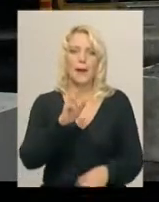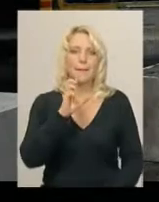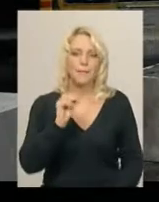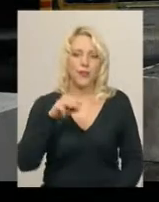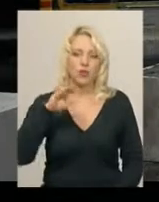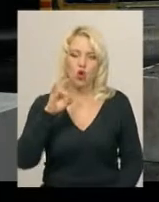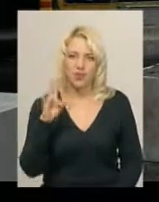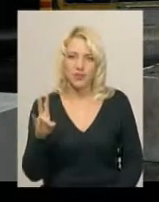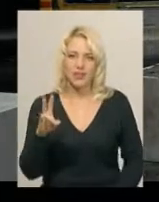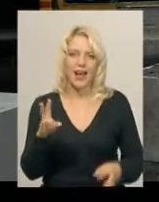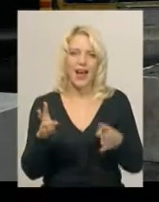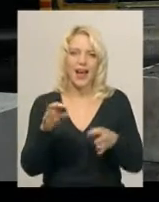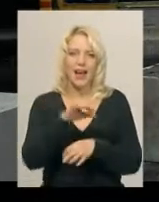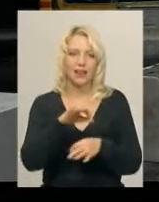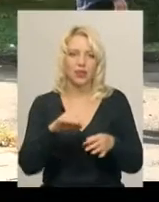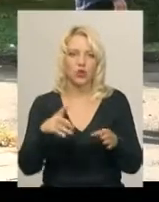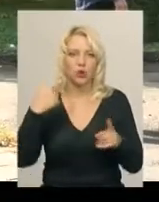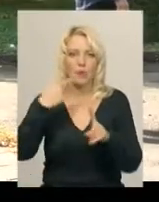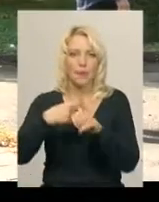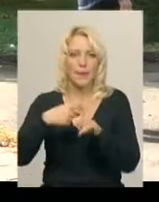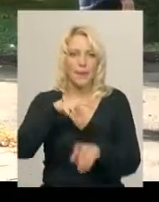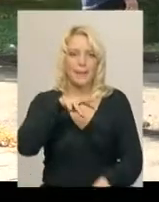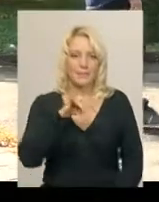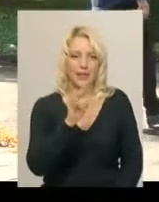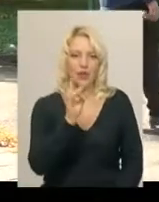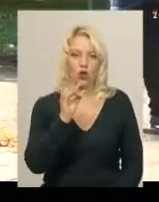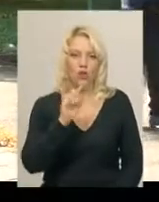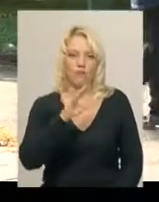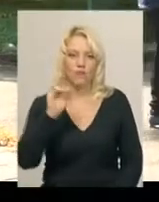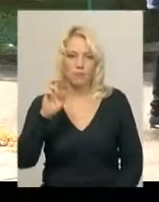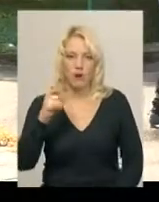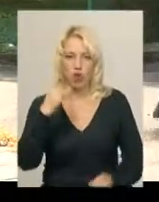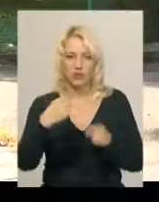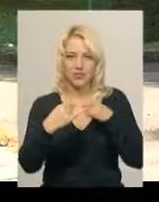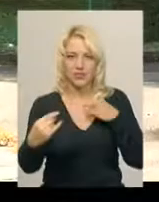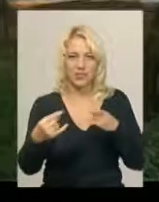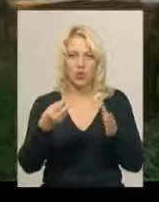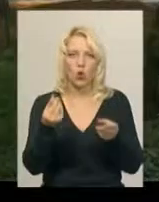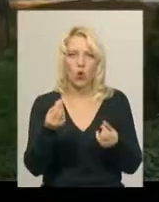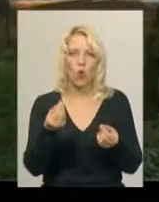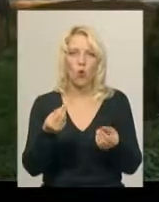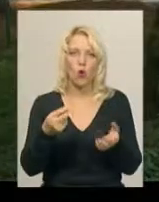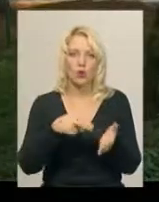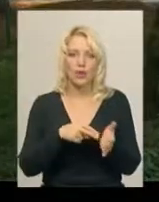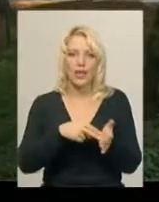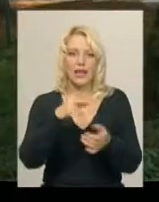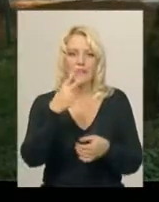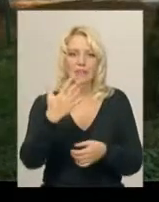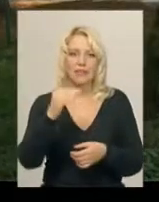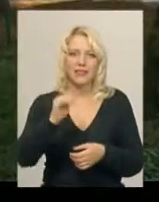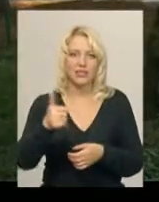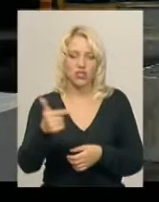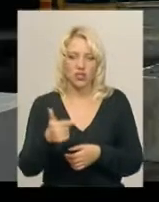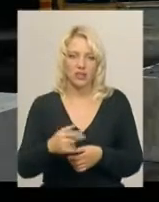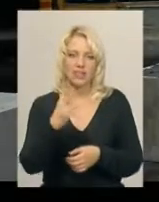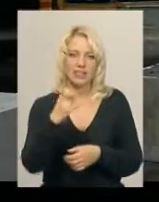з додаванням мікрофібри. За словами Василя Дорошенка, один стіл коштує 25 тисяч гривень. 250 тисяч виділили з міського